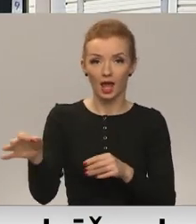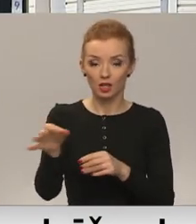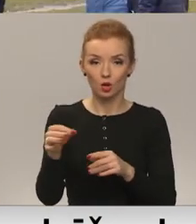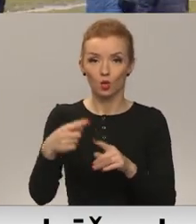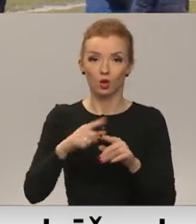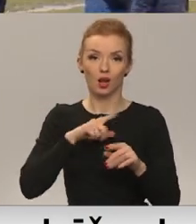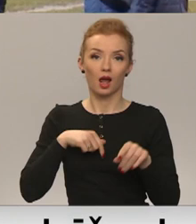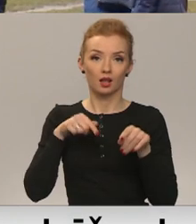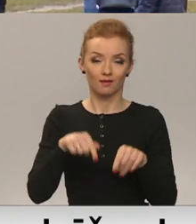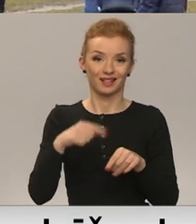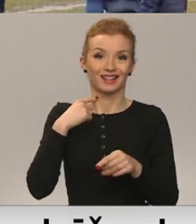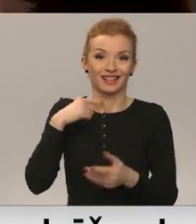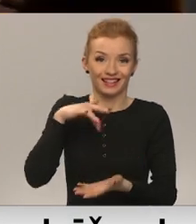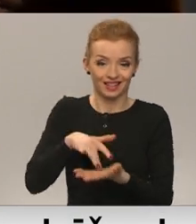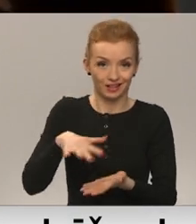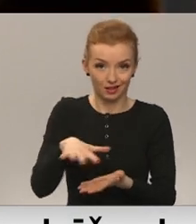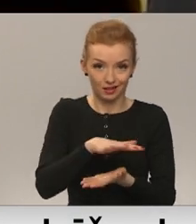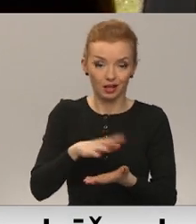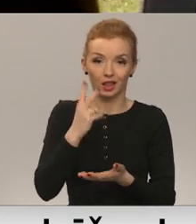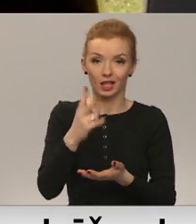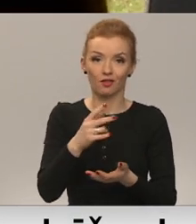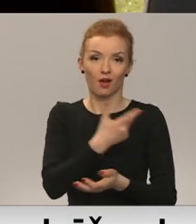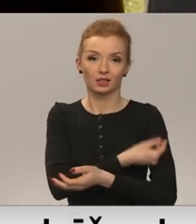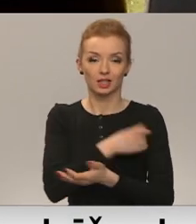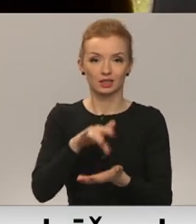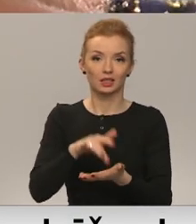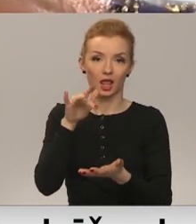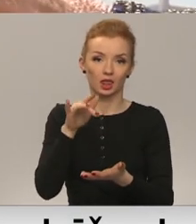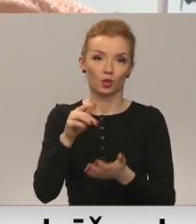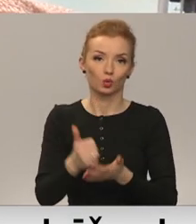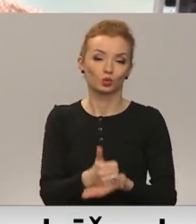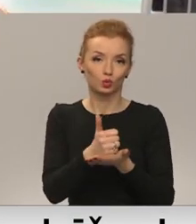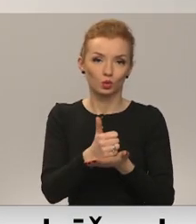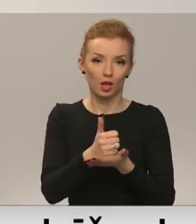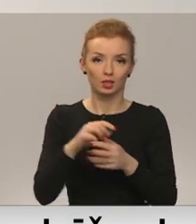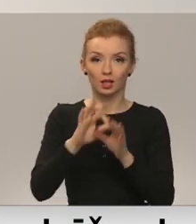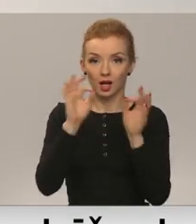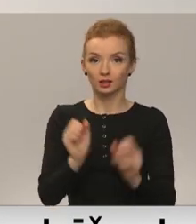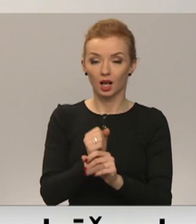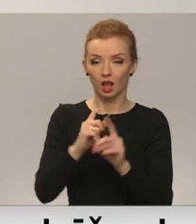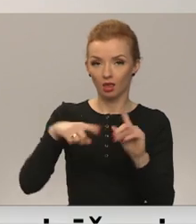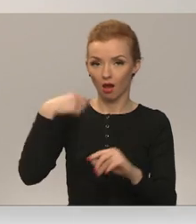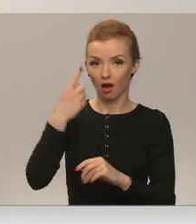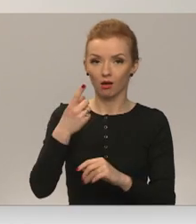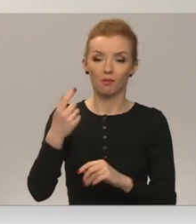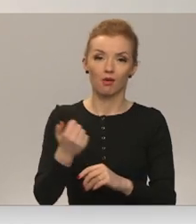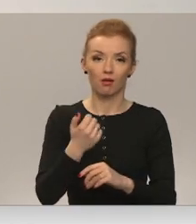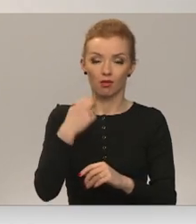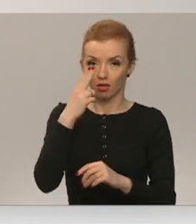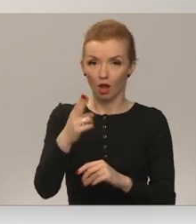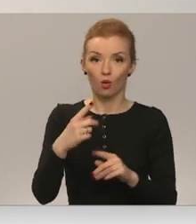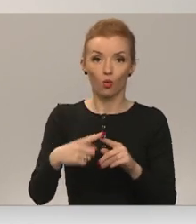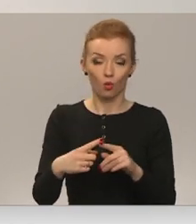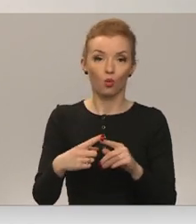vakcinācijas centru darbība. Tie sāks darbu nākamās nedēļas sākumā. Mēs šobrīd strādājam pie tā, lai jau